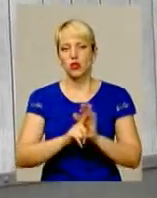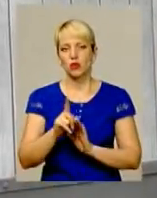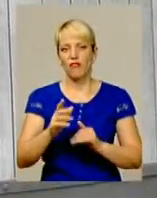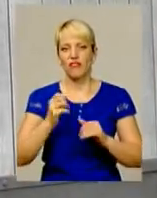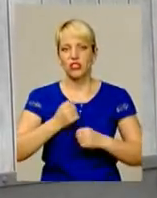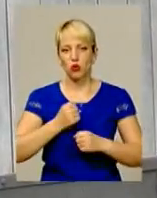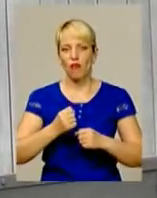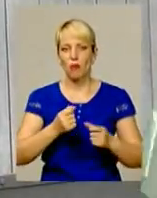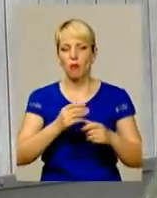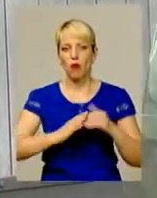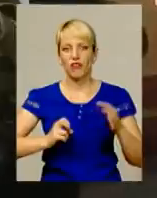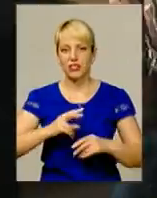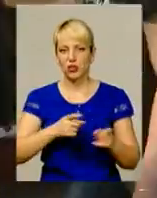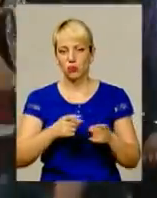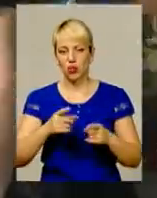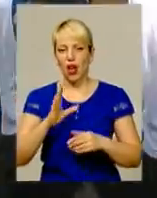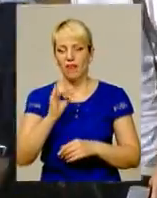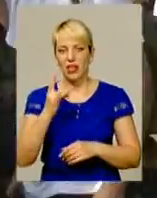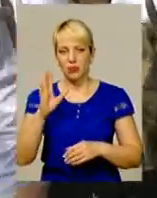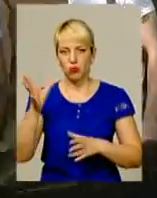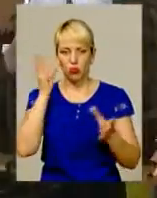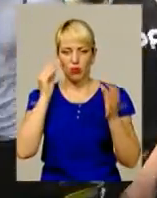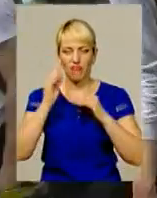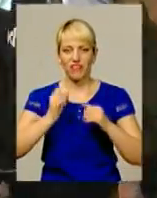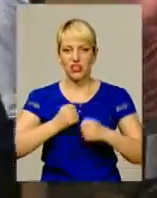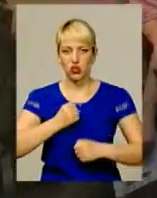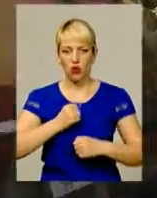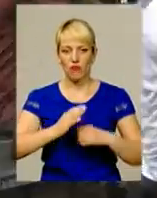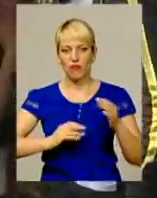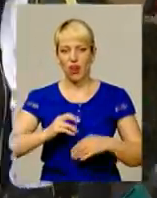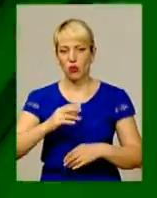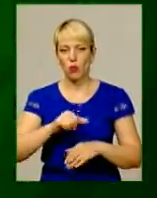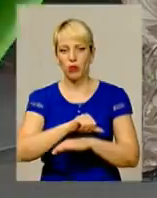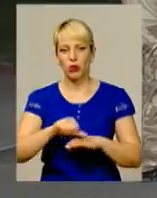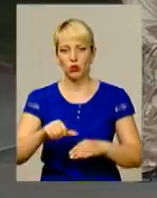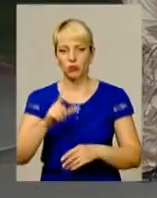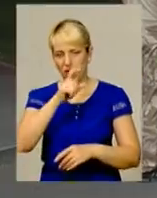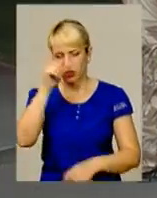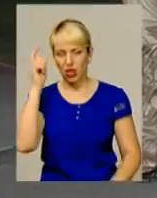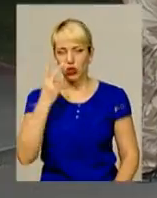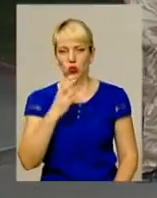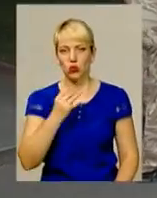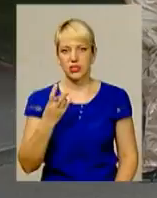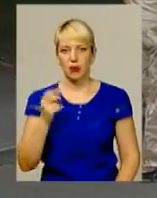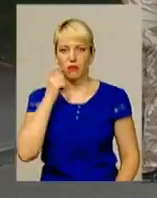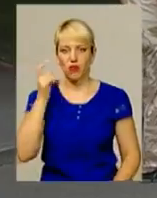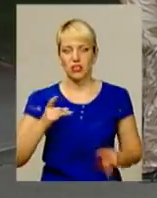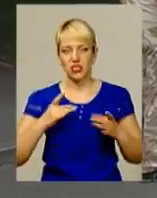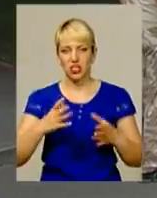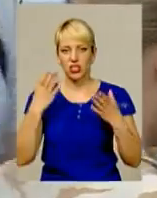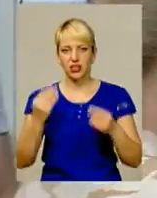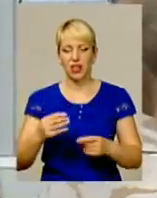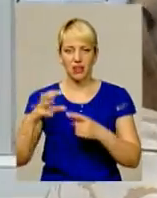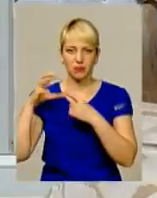-професійної підготовки, а з вересня будуть опановувати військовий фах у прикордонній академії. 2 серпня в Україні відзначили День